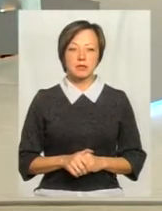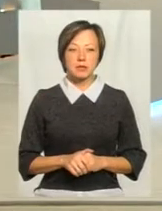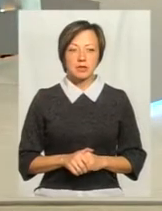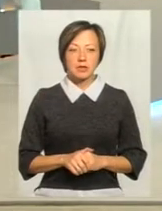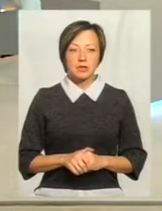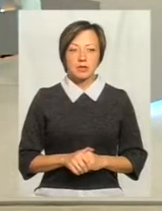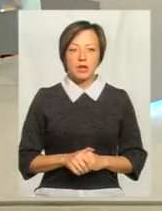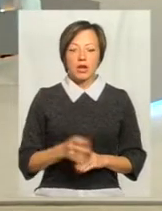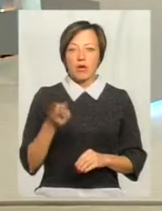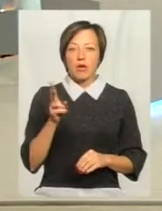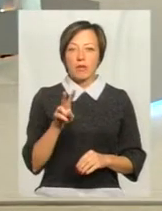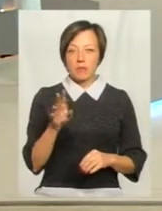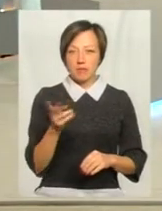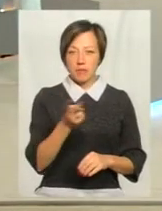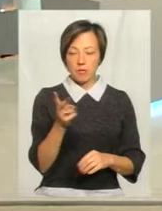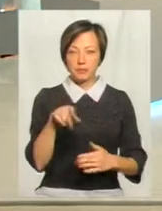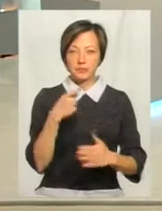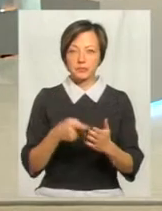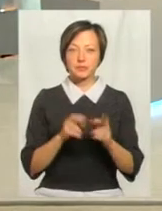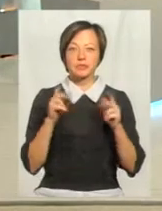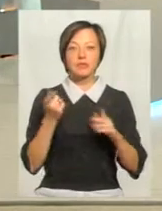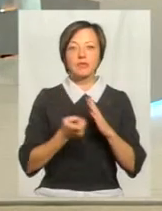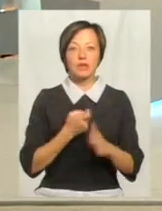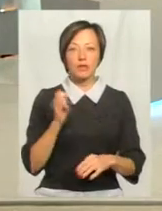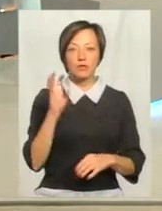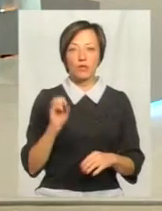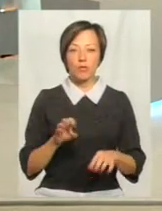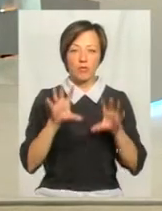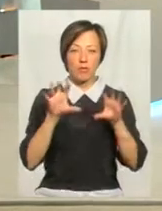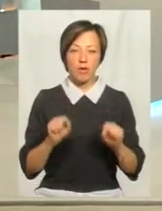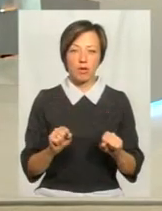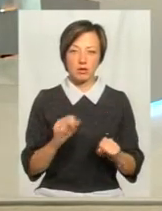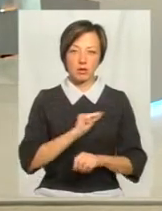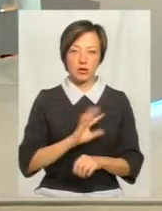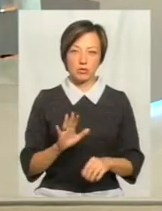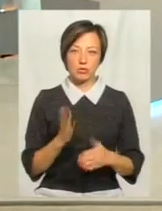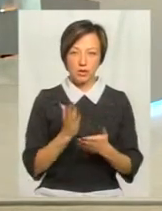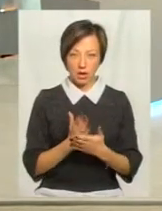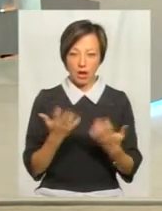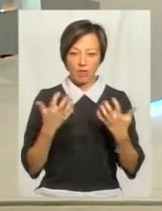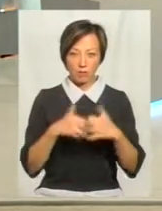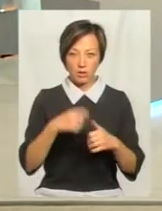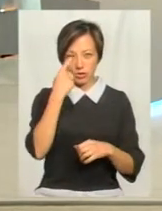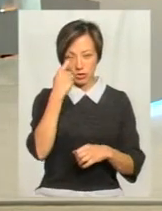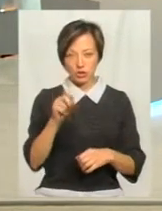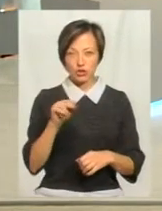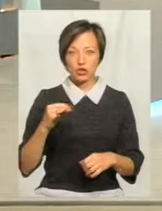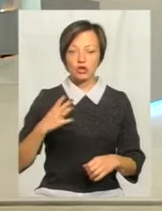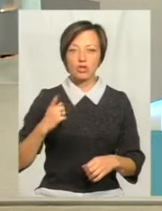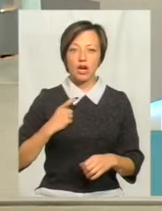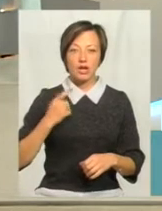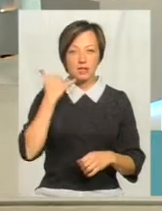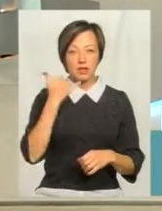До обох питання. Як дізняєтеся, що світлофор погас? От є якісь автоматичні сигнали, чи чекаєте